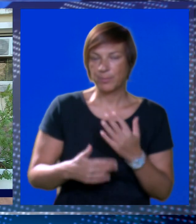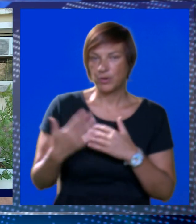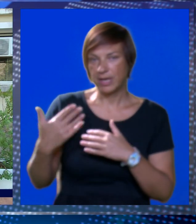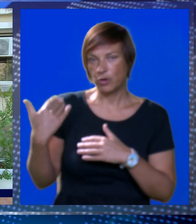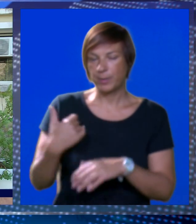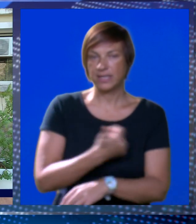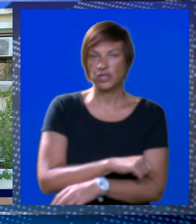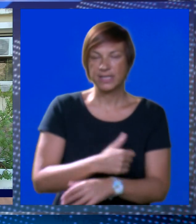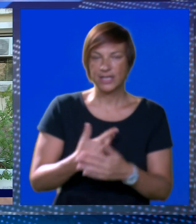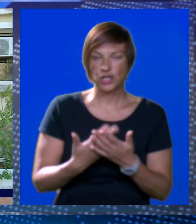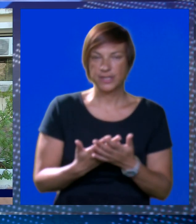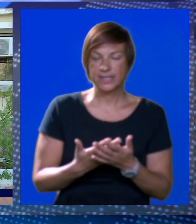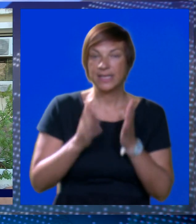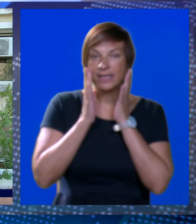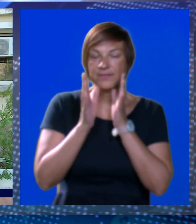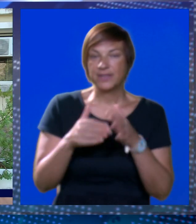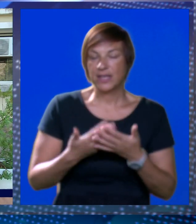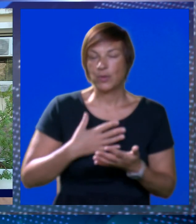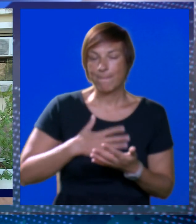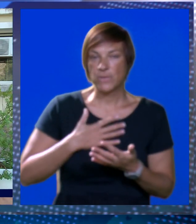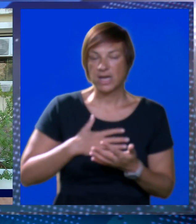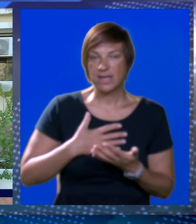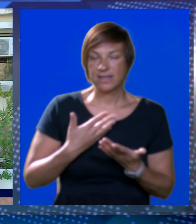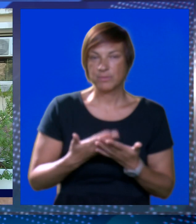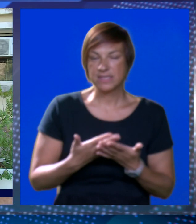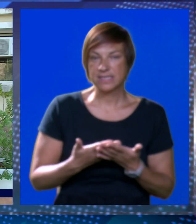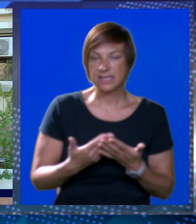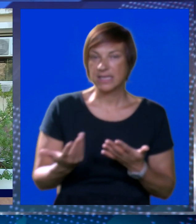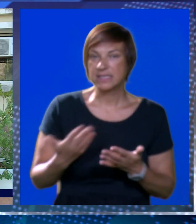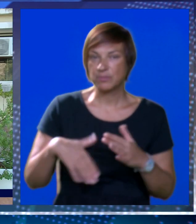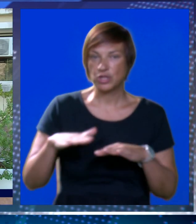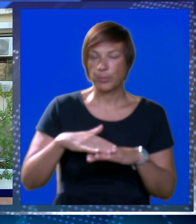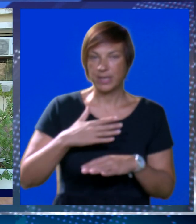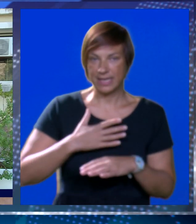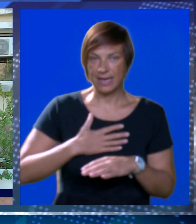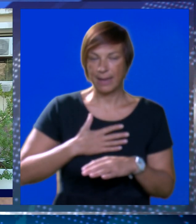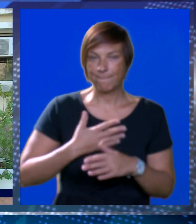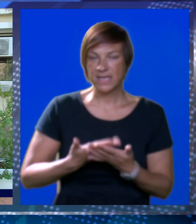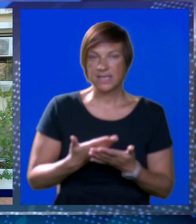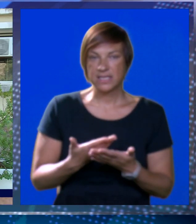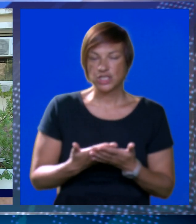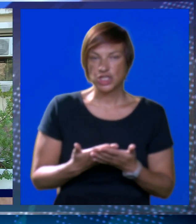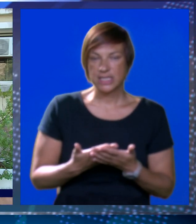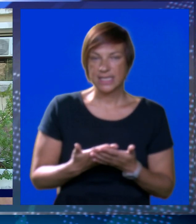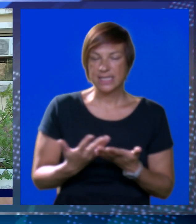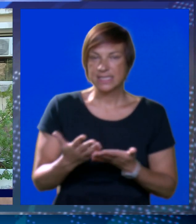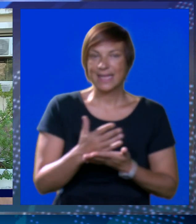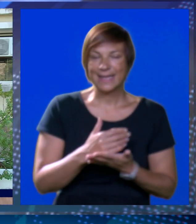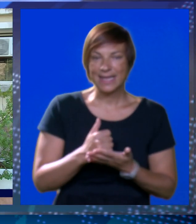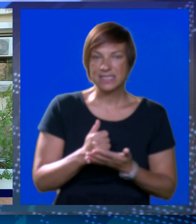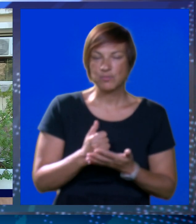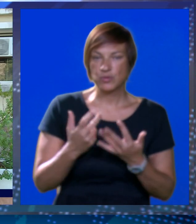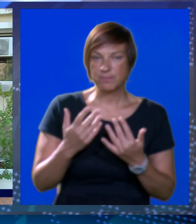broj nego je to bilo prethodnih godina, vjerujem, odnosno nadamo se da smo možda tome doprinjeli i mi, odnosno činjenica da smo